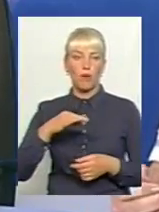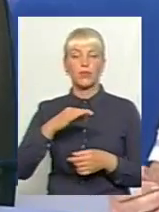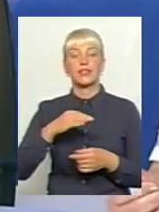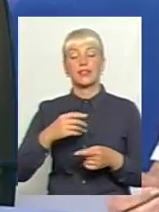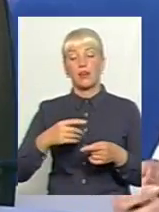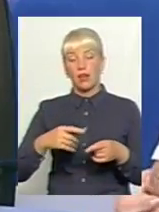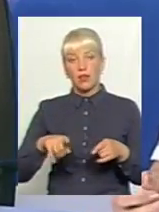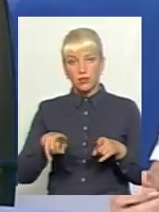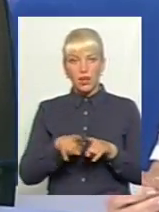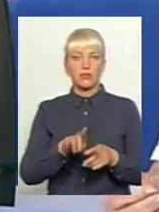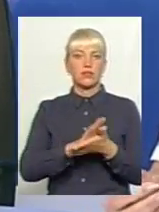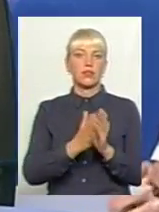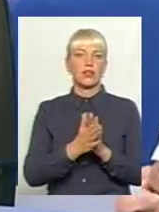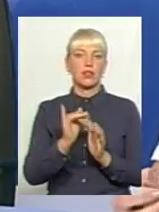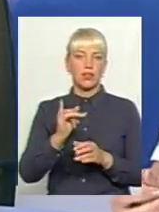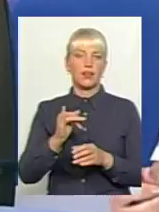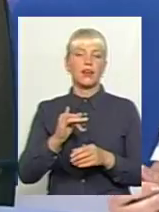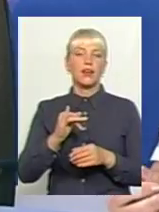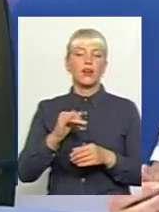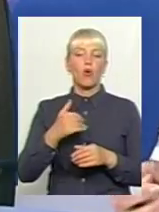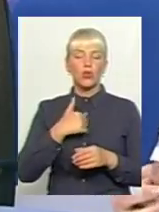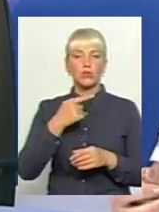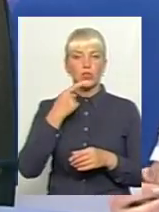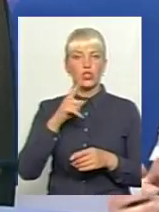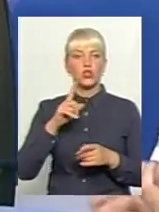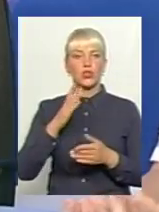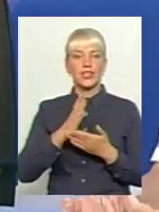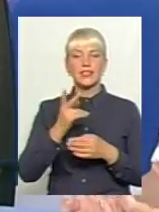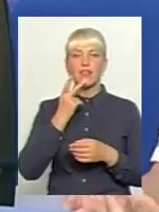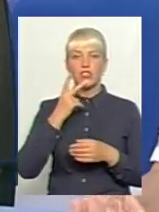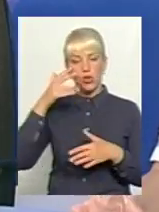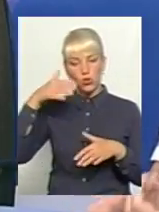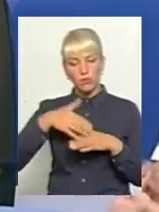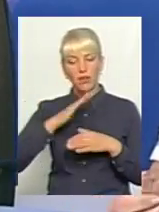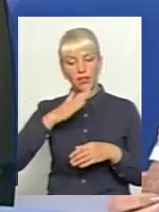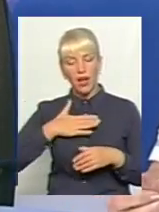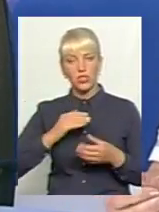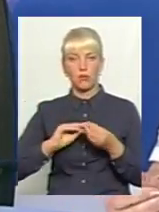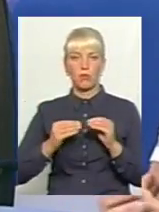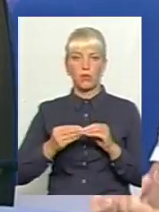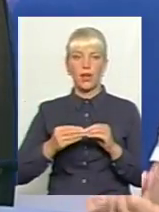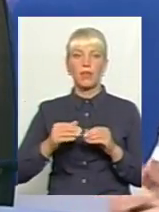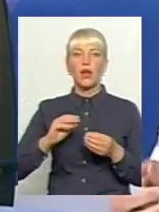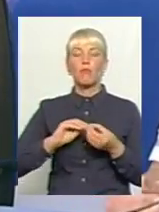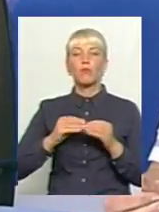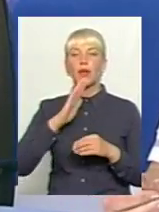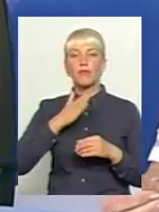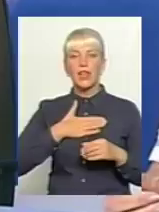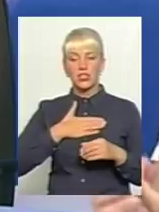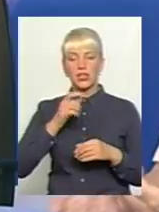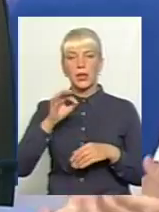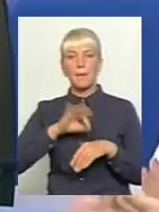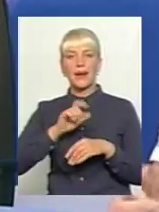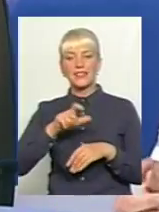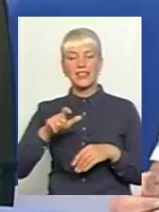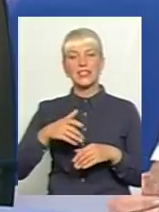сказали, і хочемо відмітити, що завжди є і розуміння наших проблем, проблем наших пацієнтів і з боку керівництва,